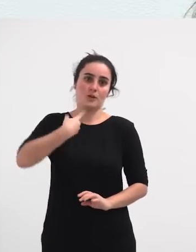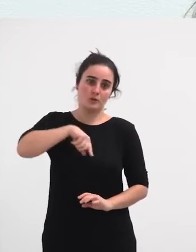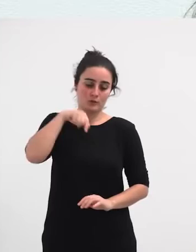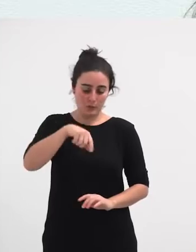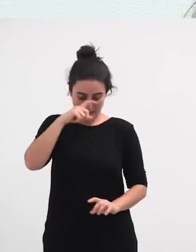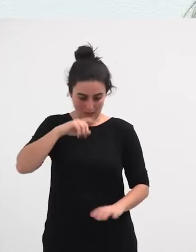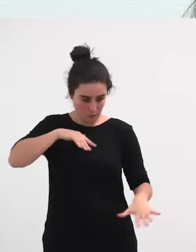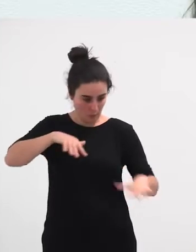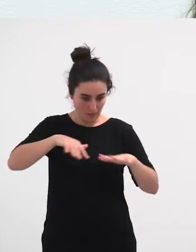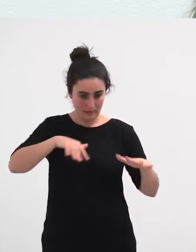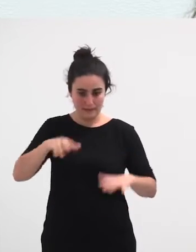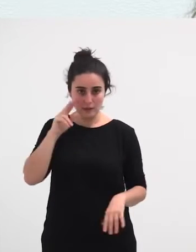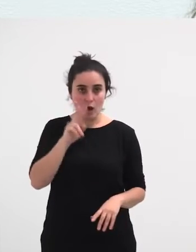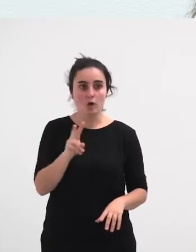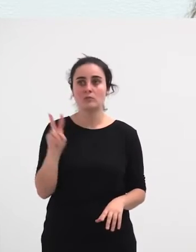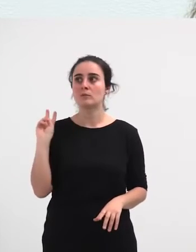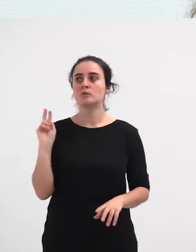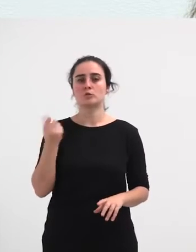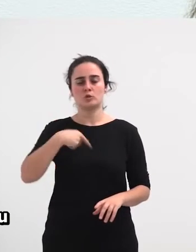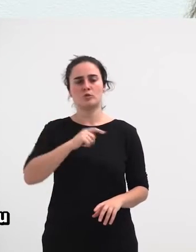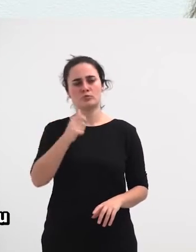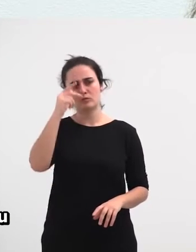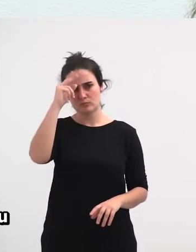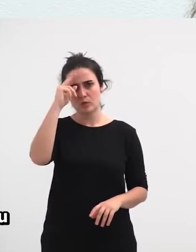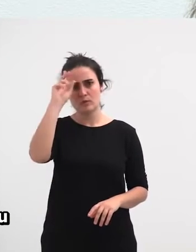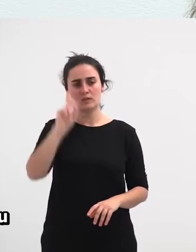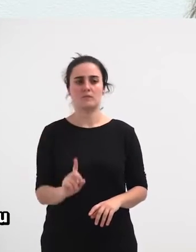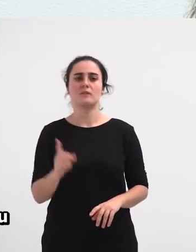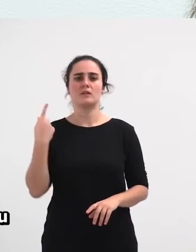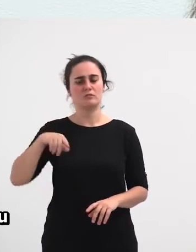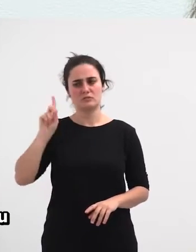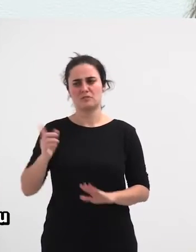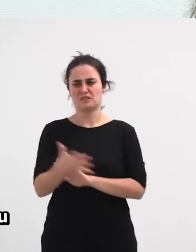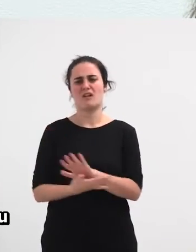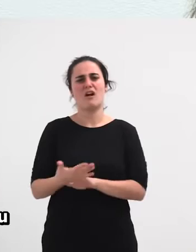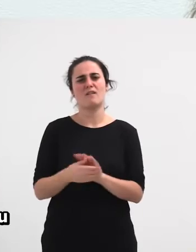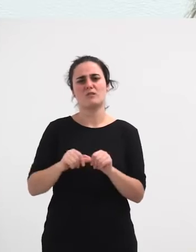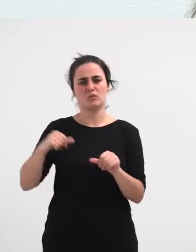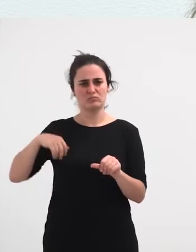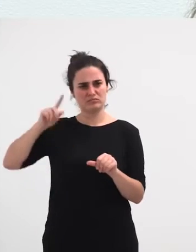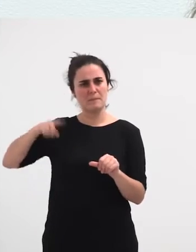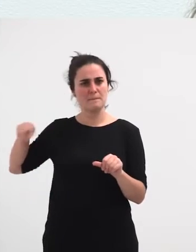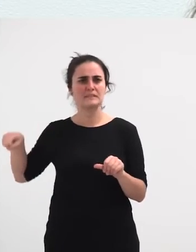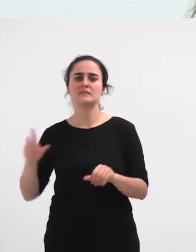bate ikusitagu, nahiko kezkatu eta gaudet, horriburuz ere desente itsegien dugu, azken hilabeteetan,